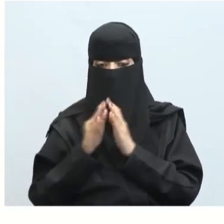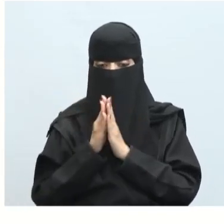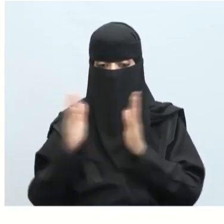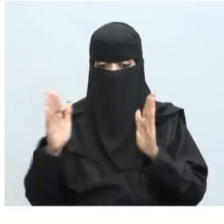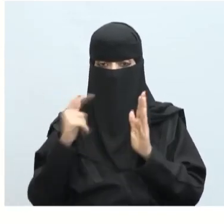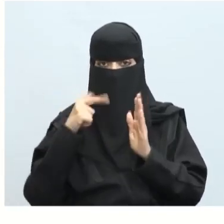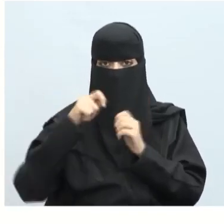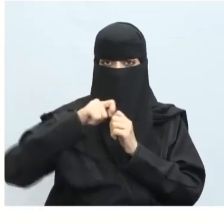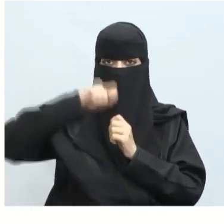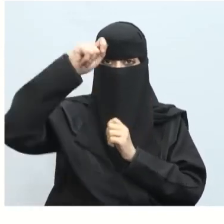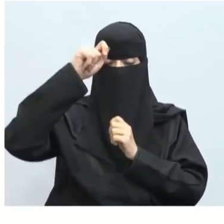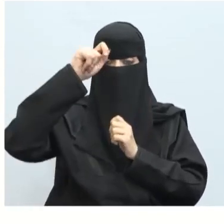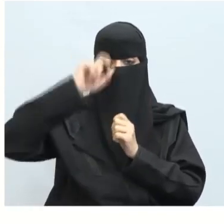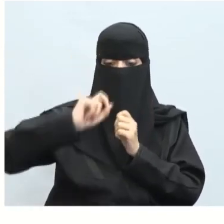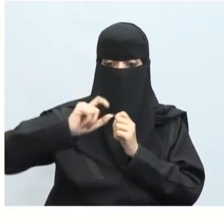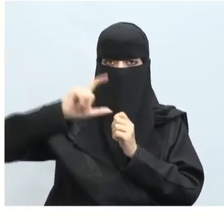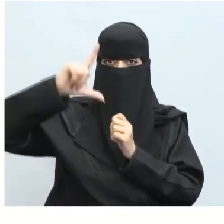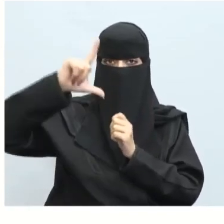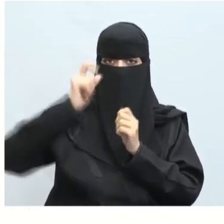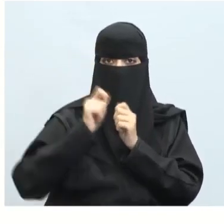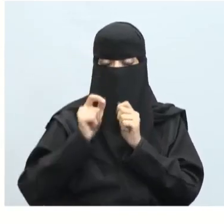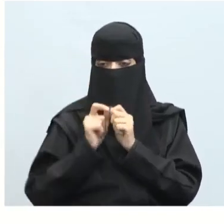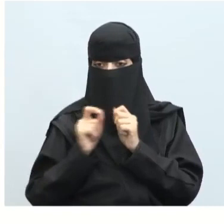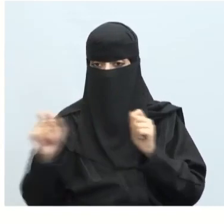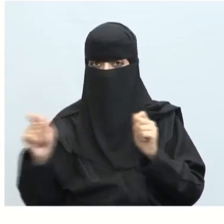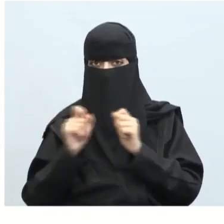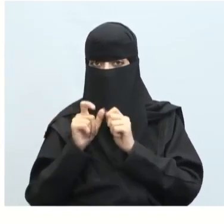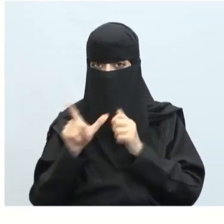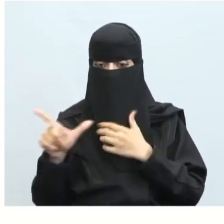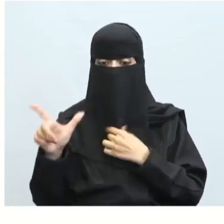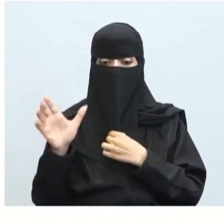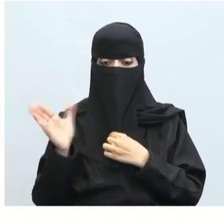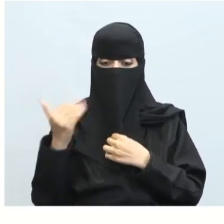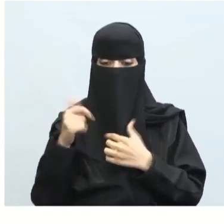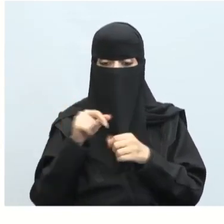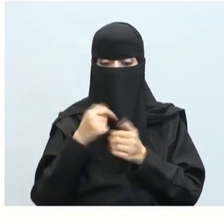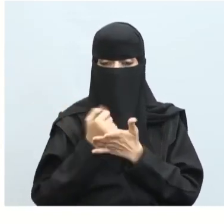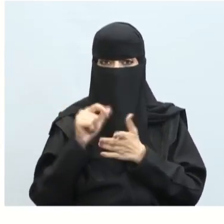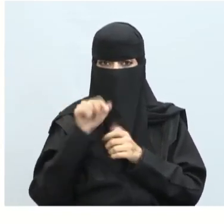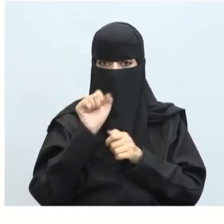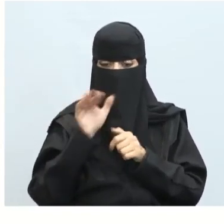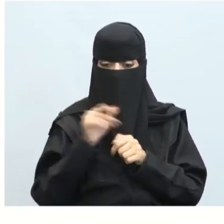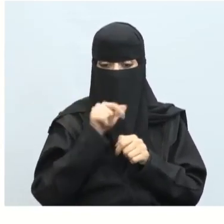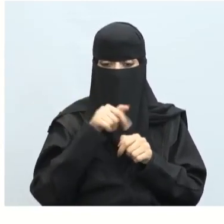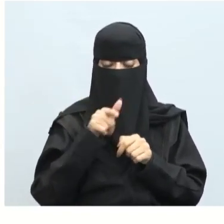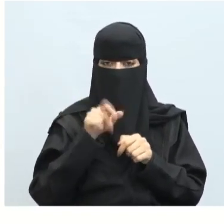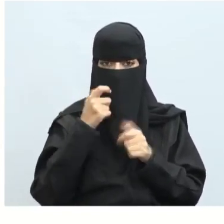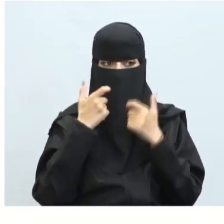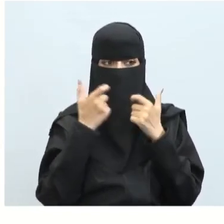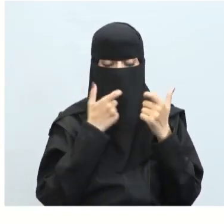المساحة نلاحظ لدينا هنا الـ Height والويد قمنا بوضع تعبئة المساحة نلغي أيضا خاصية Visible